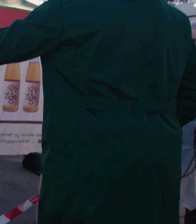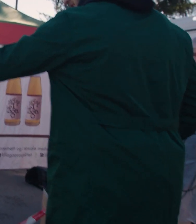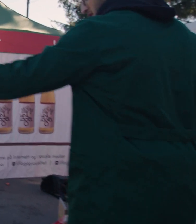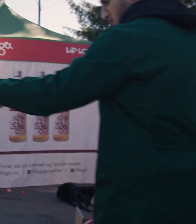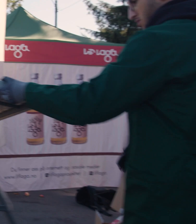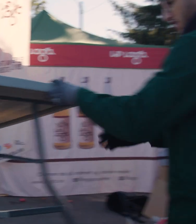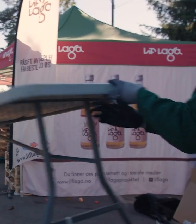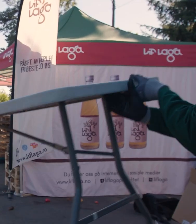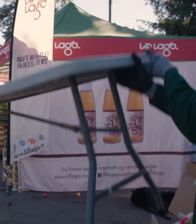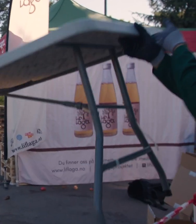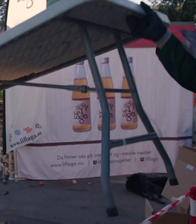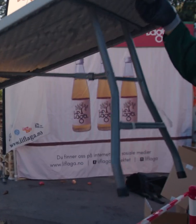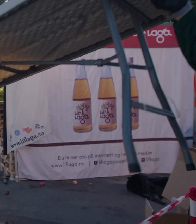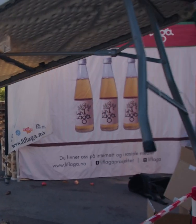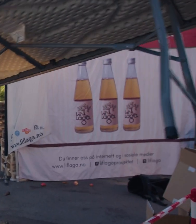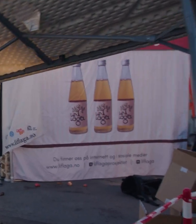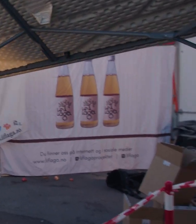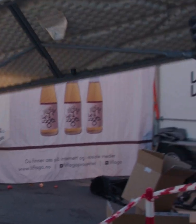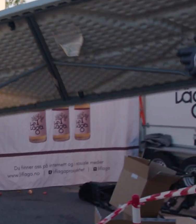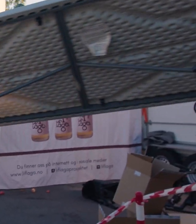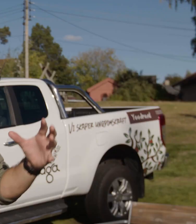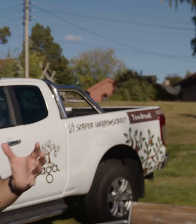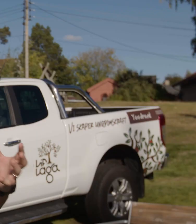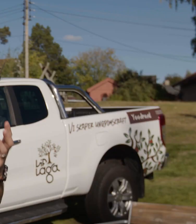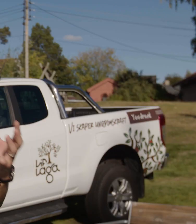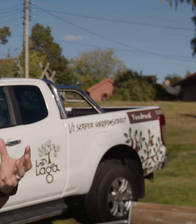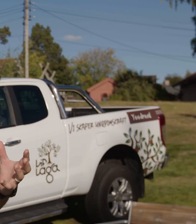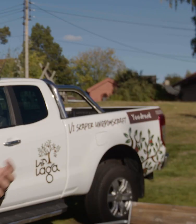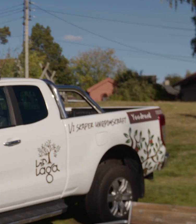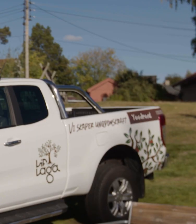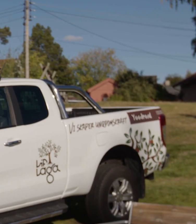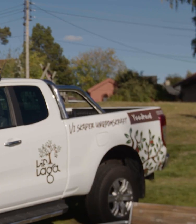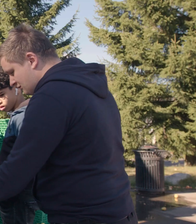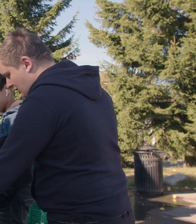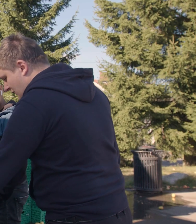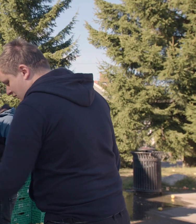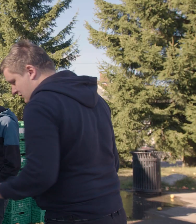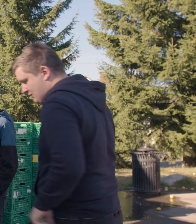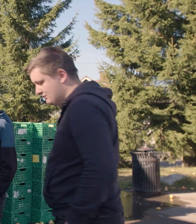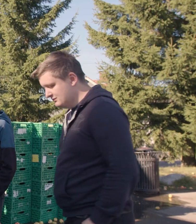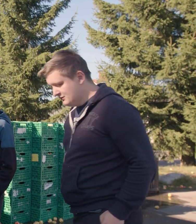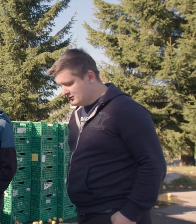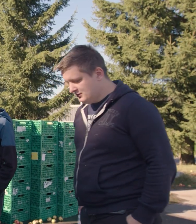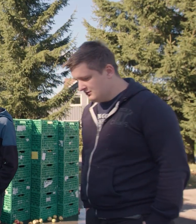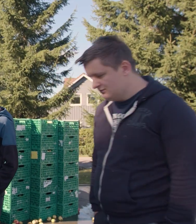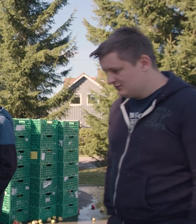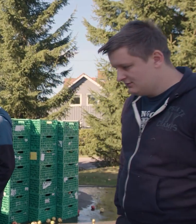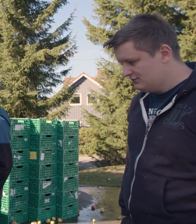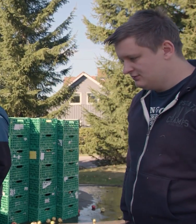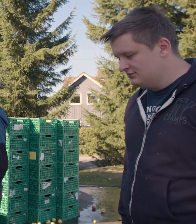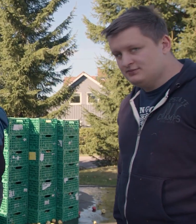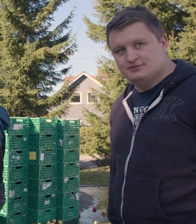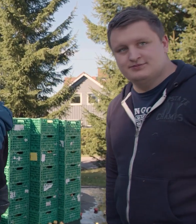til, enten om det er fra kommunalt eller idealistisk hold. Her er det en sammensurium mellom samarbeid med næringsliv, det